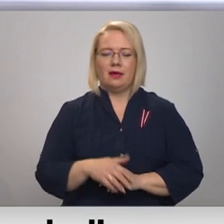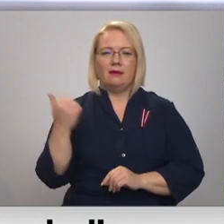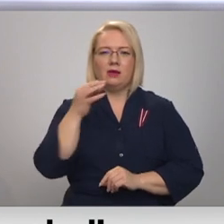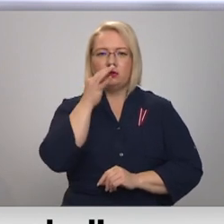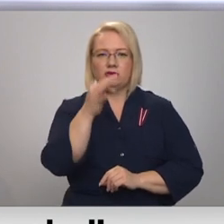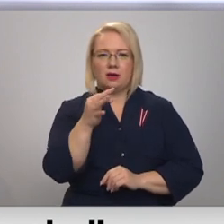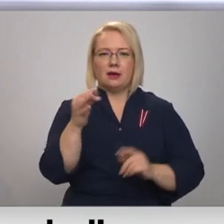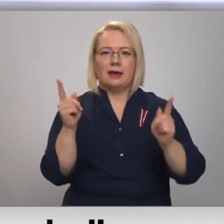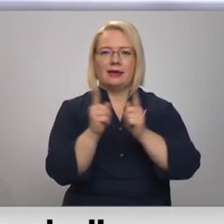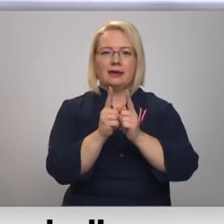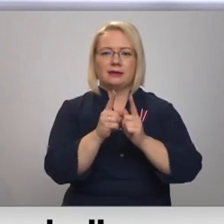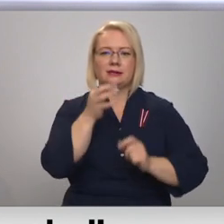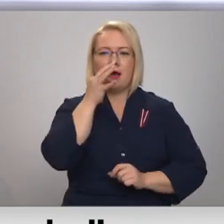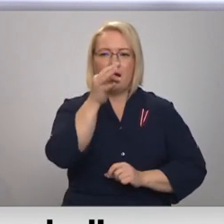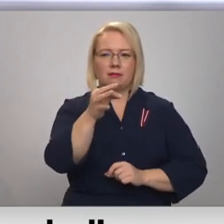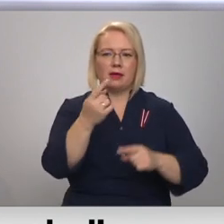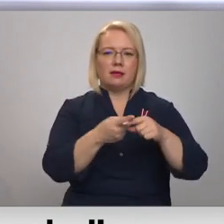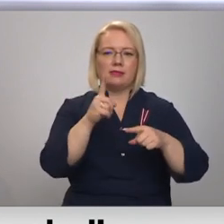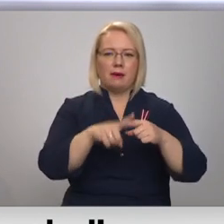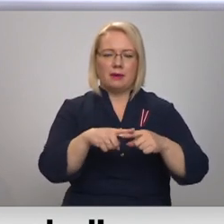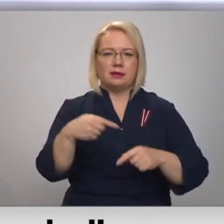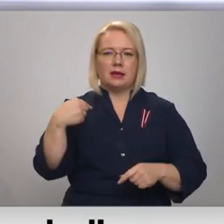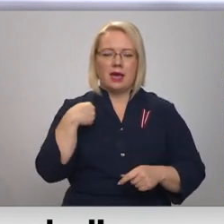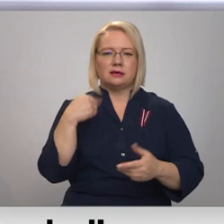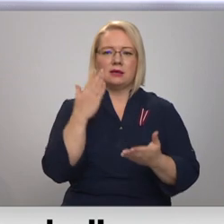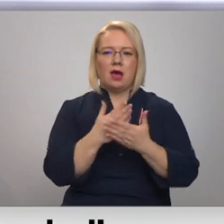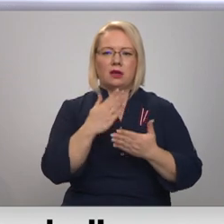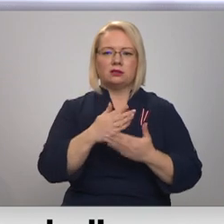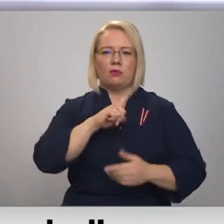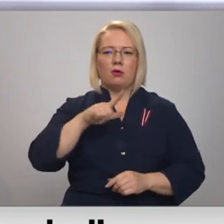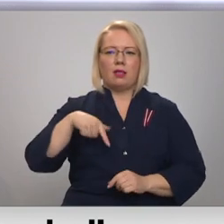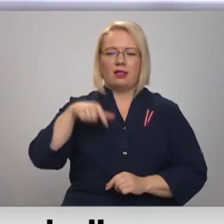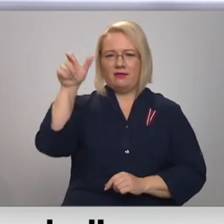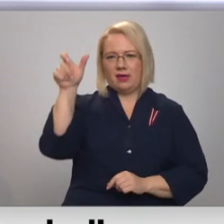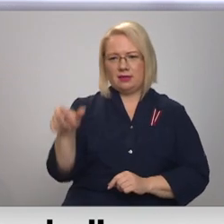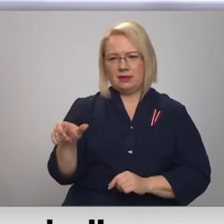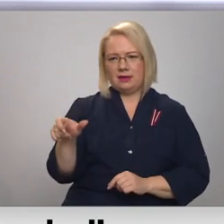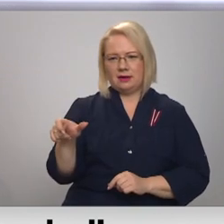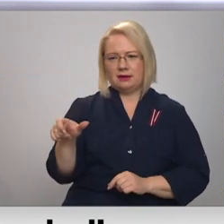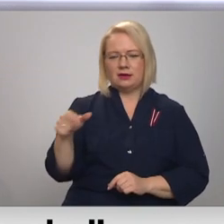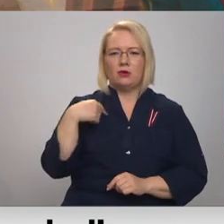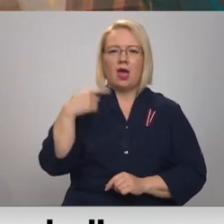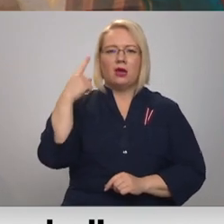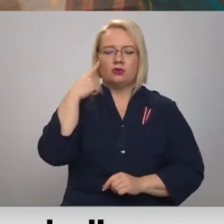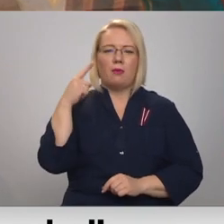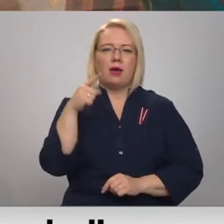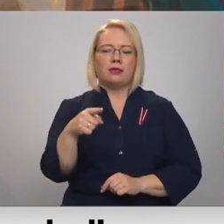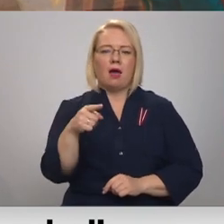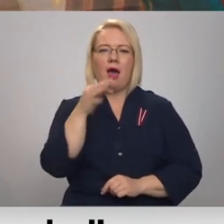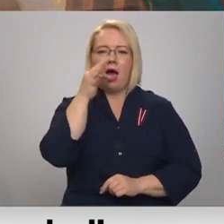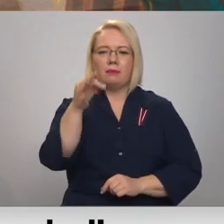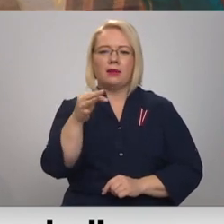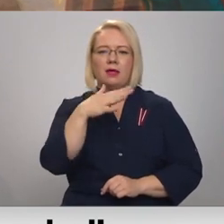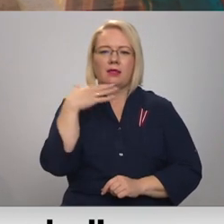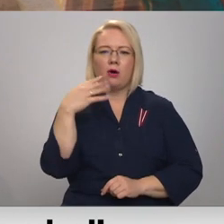Īsā atbilde. Tāpēc, ka es esmu latvietis. Es domāju, ka šī atbilde diezgan daudz, ko tiešām varētu tur